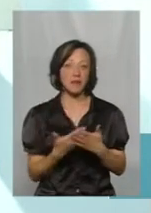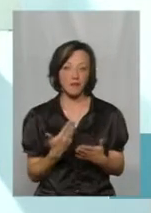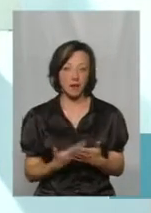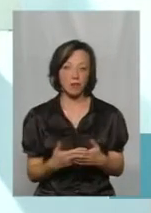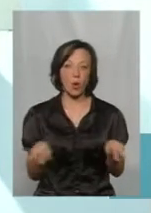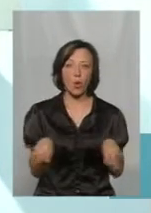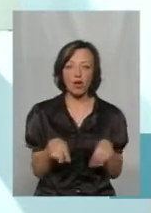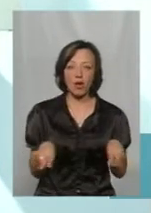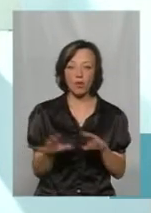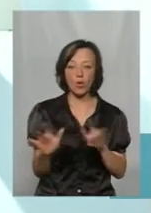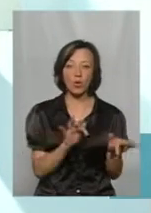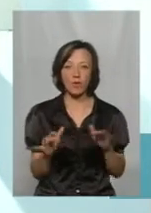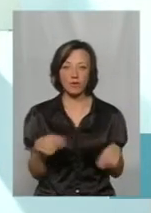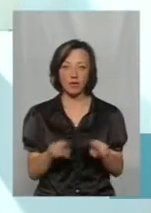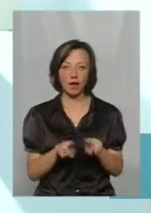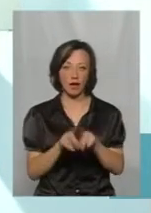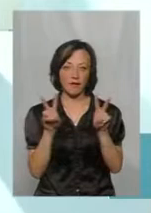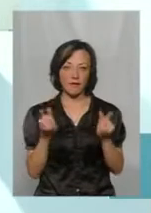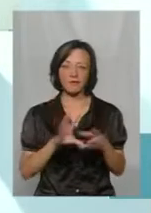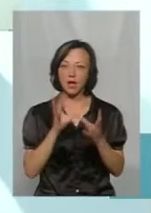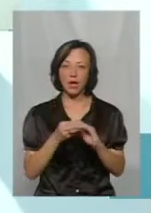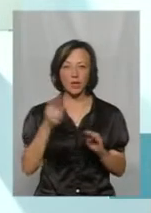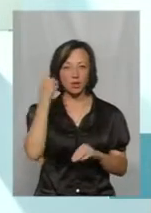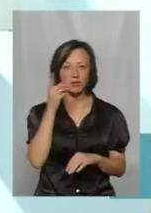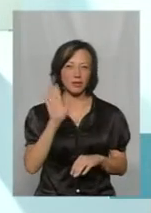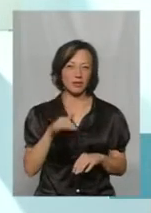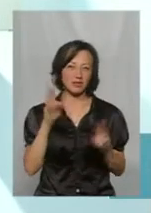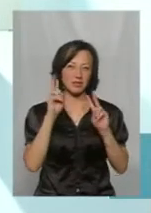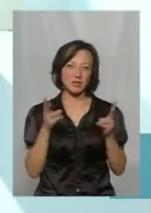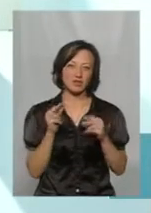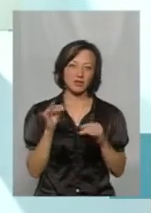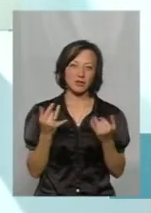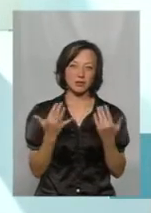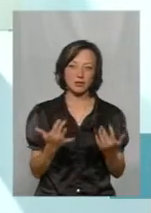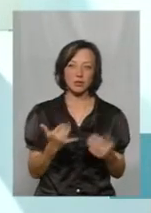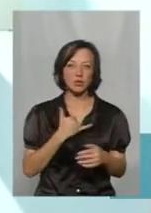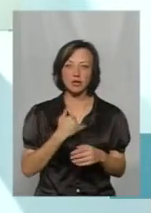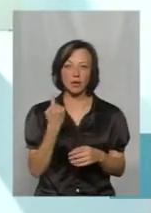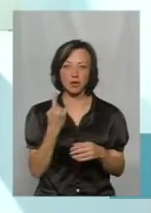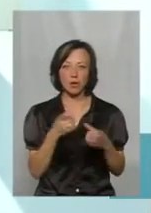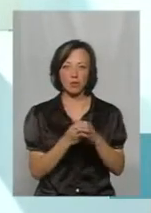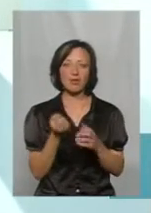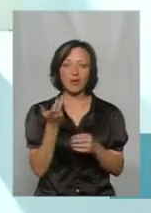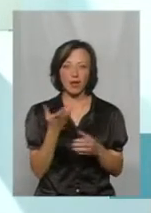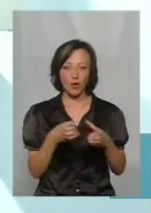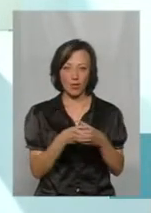хореографія, рухливий такий. Ми взагалі думали, не знаємо. Ви знаєте, в нас декілька груп, в нас не одна група.